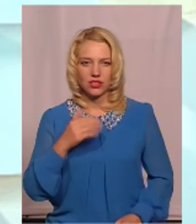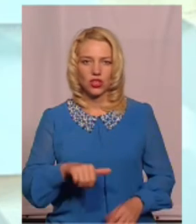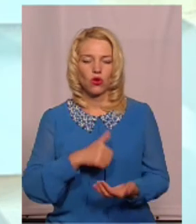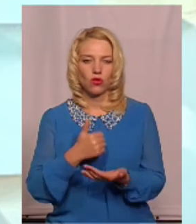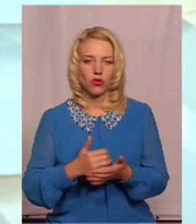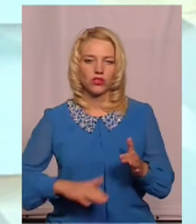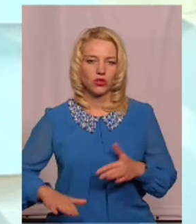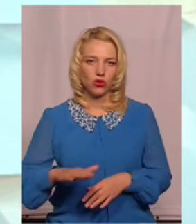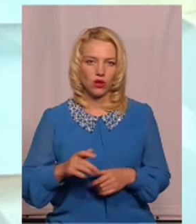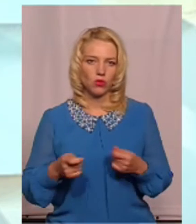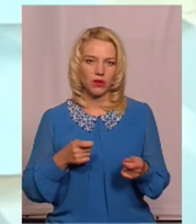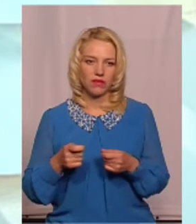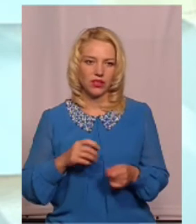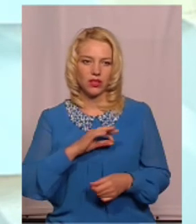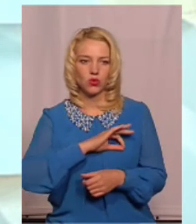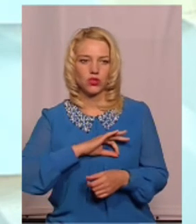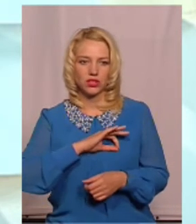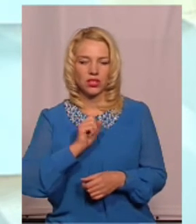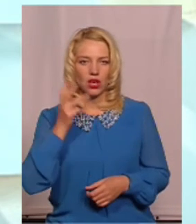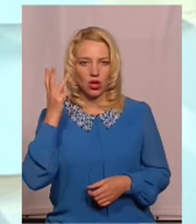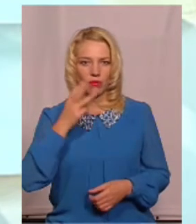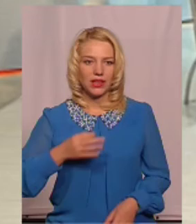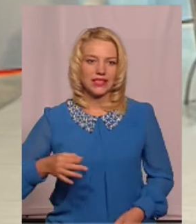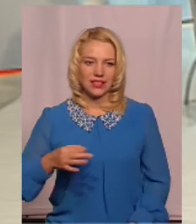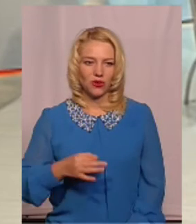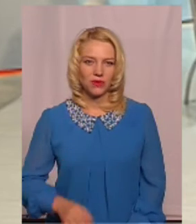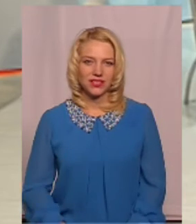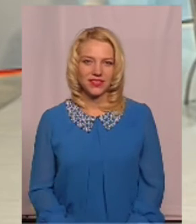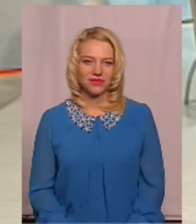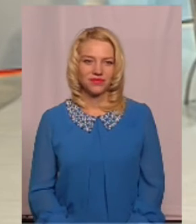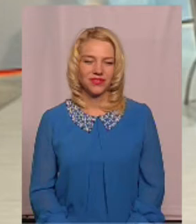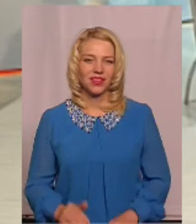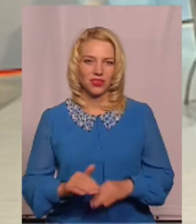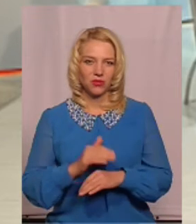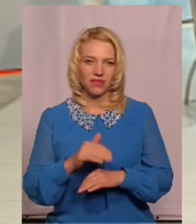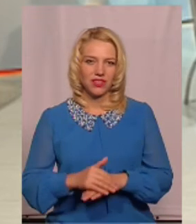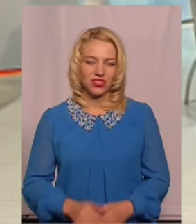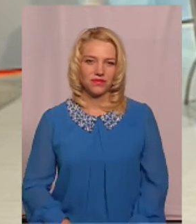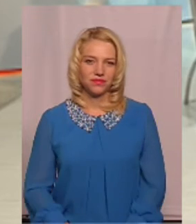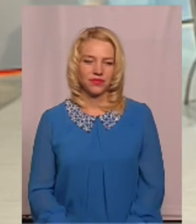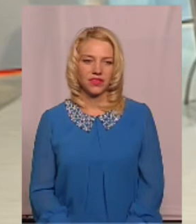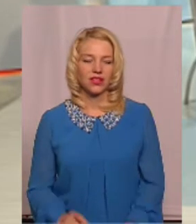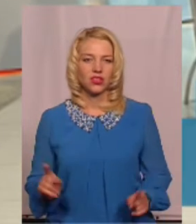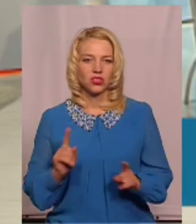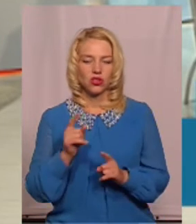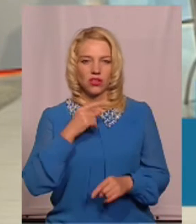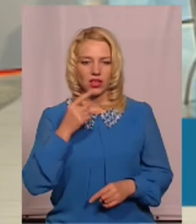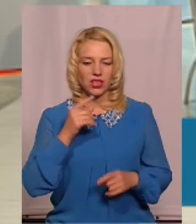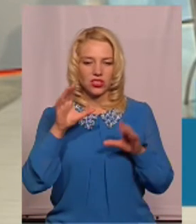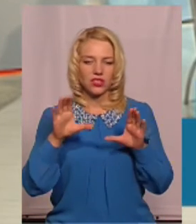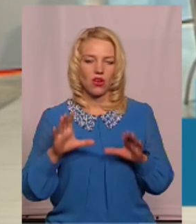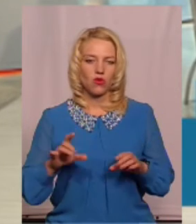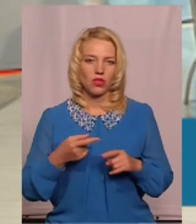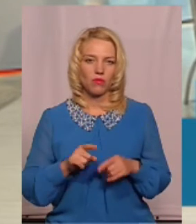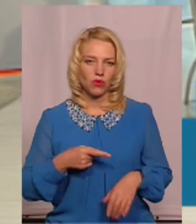територіального управління юстиції у Хмельницькій області. Доброго вечора. Доброго вечора. Що каже закон про